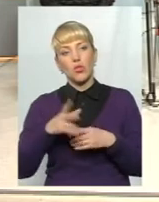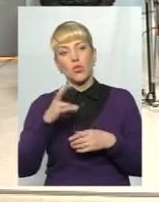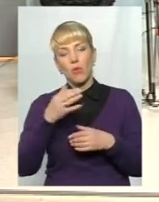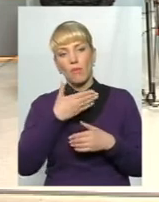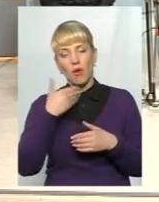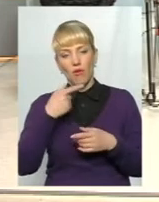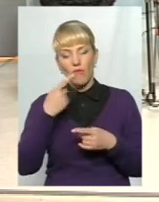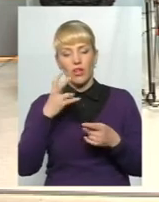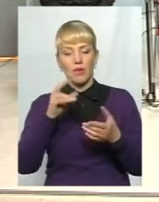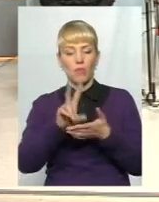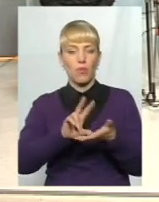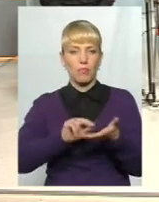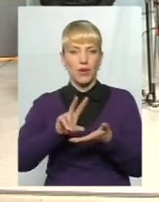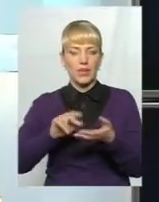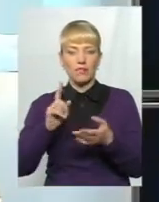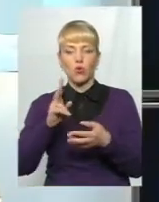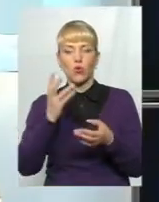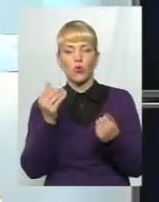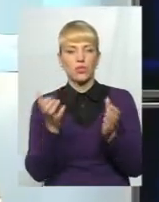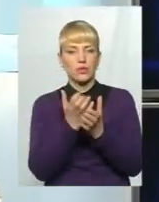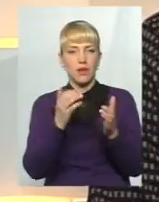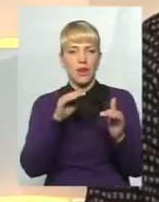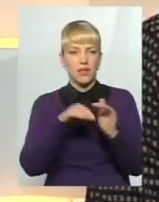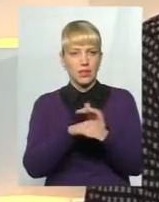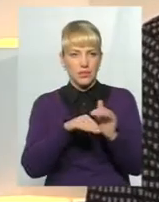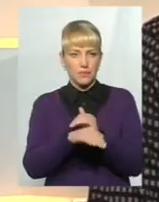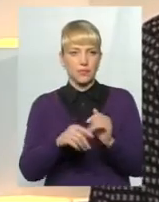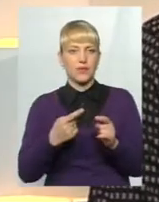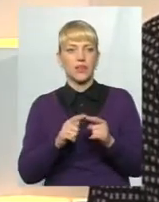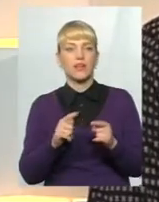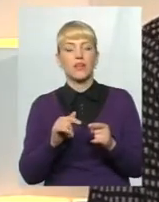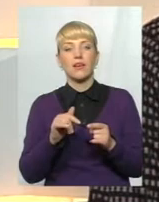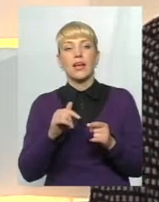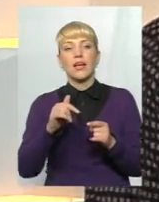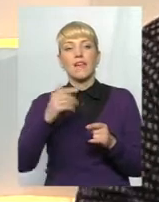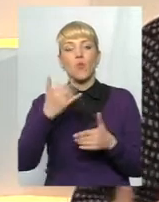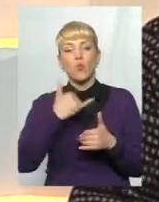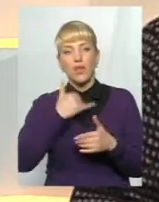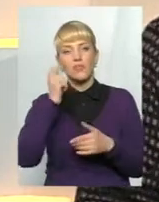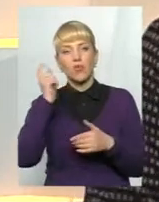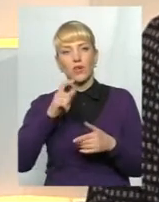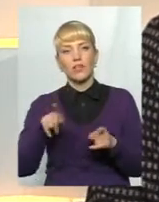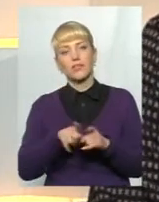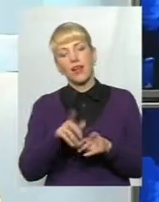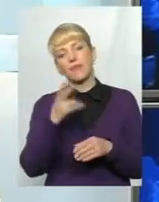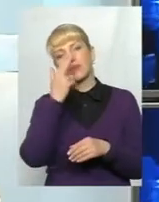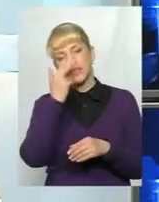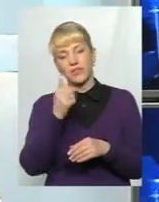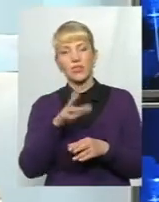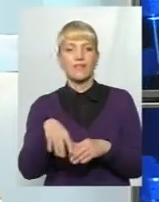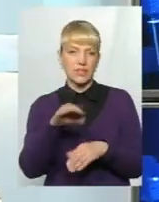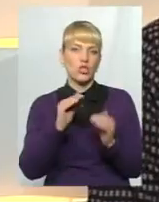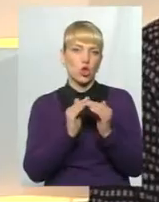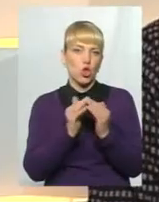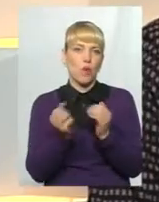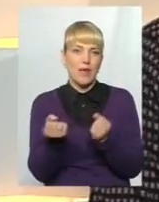скільки грошей під подушкою, так би мовити, але інші приклади... В нашій країні, ну, якось так воно звико, що... Ці тримають гроші вдома. Так, так.